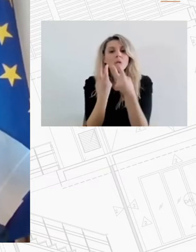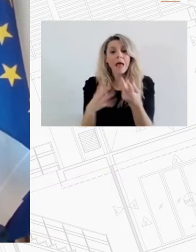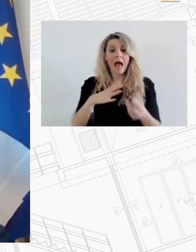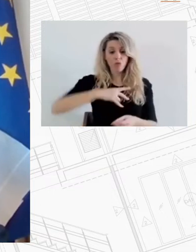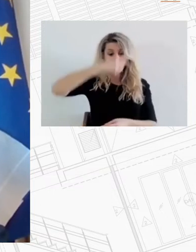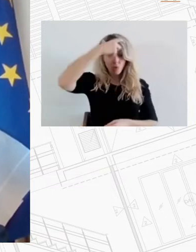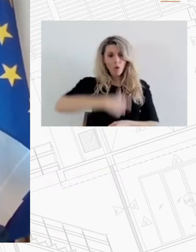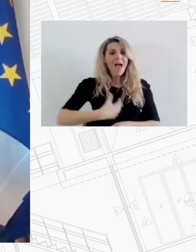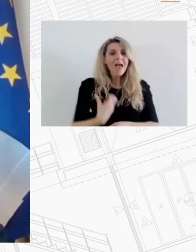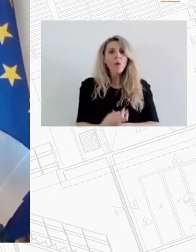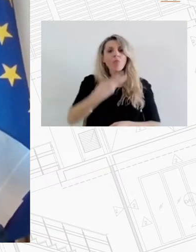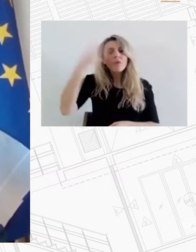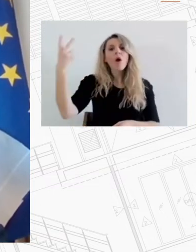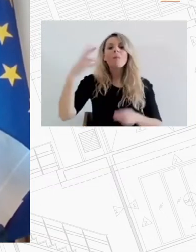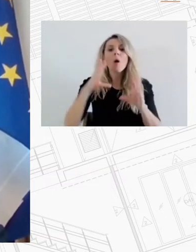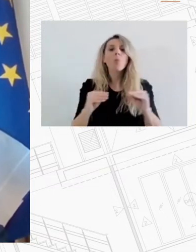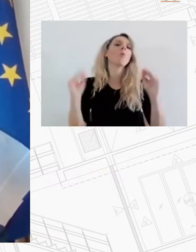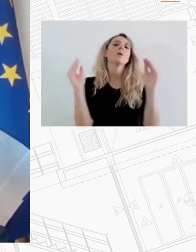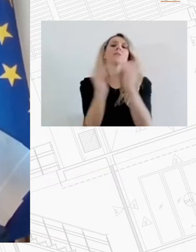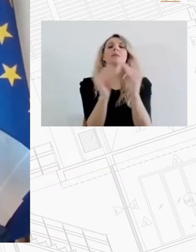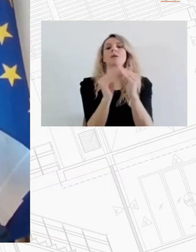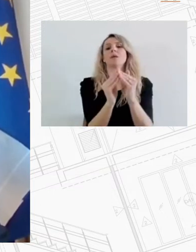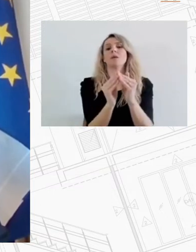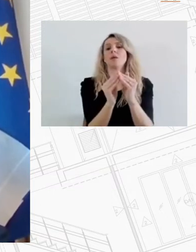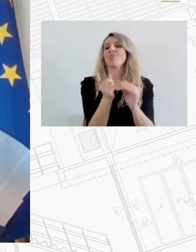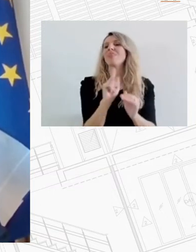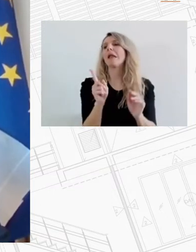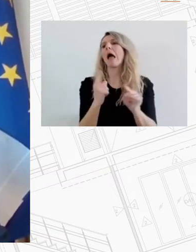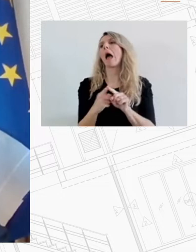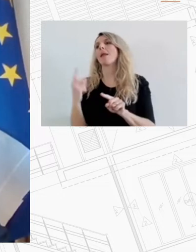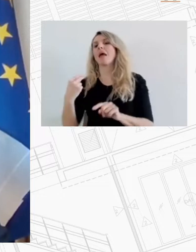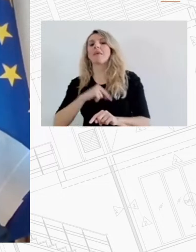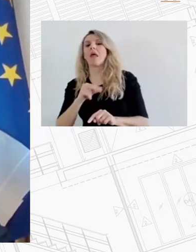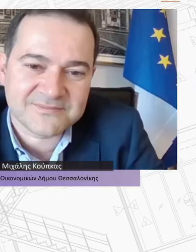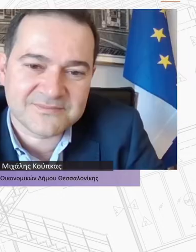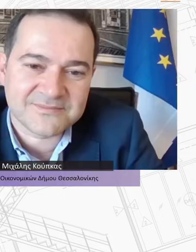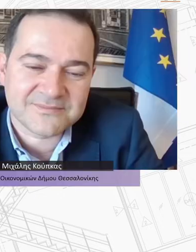και όχι ως εμπόρευμα ή κερδοσκοπική επένδυση Σας ευχαριστώ πάρα πολύ